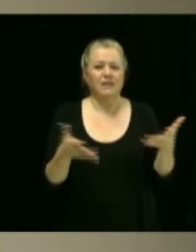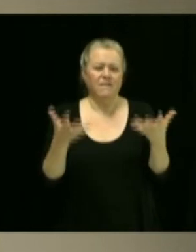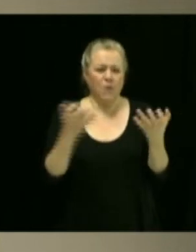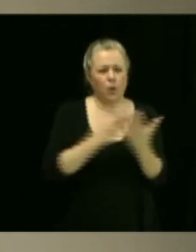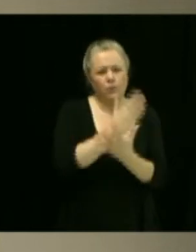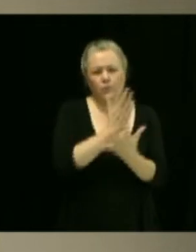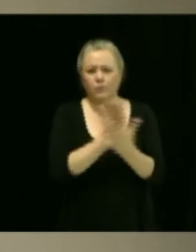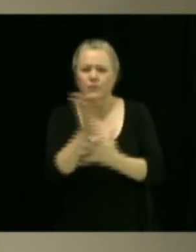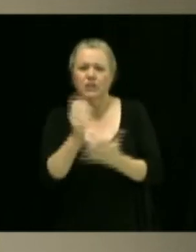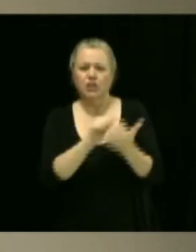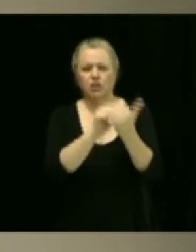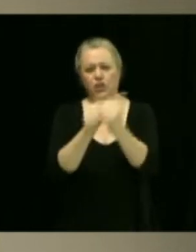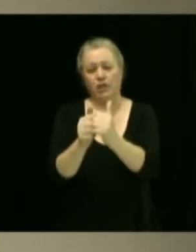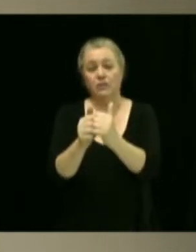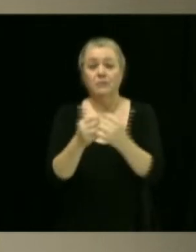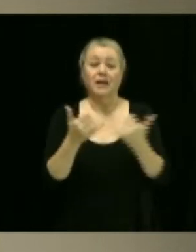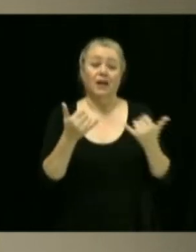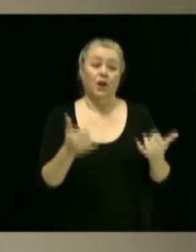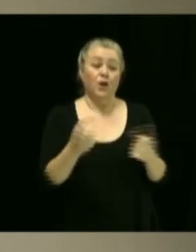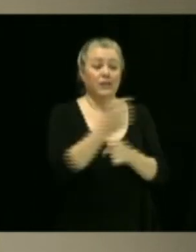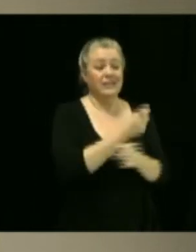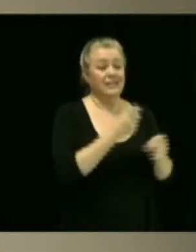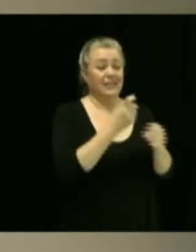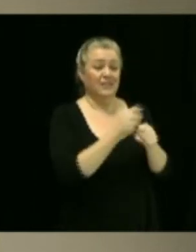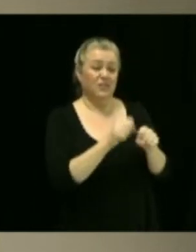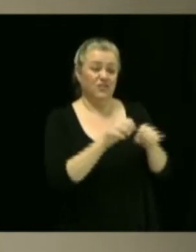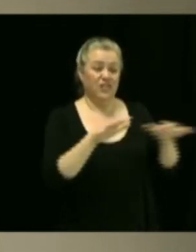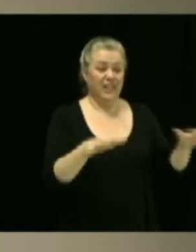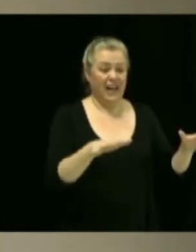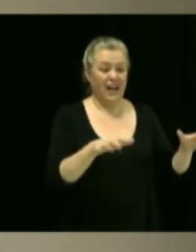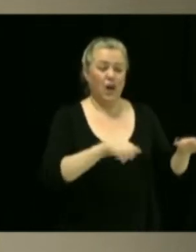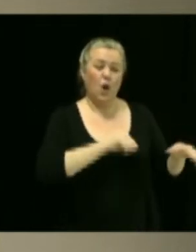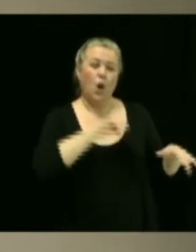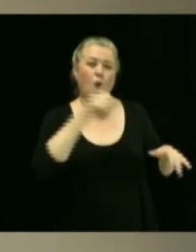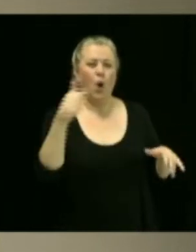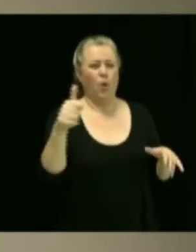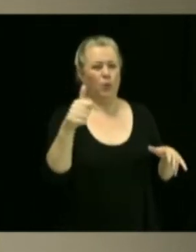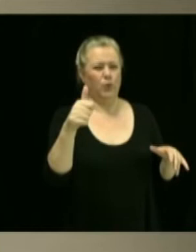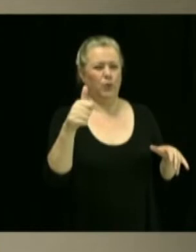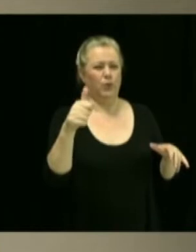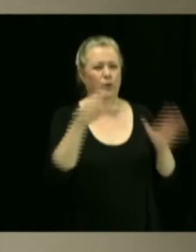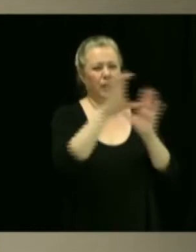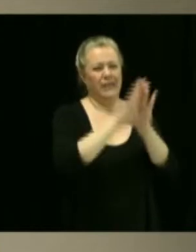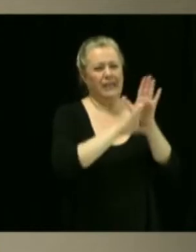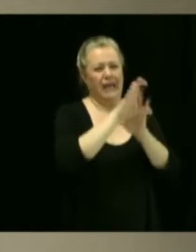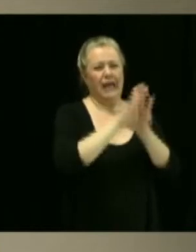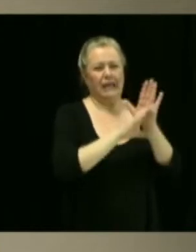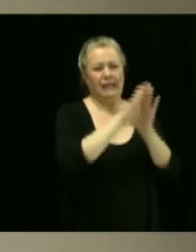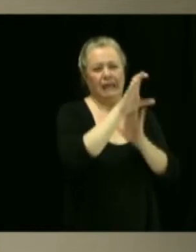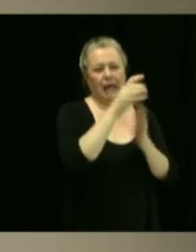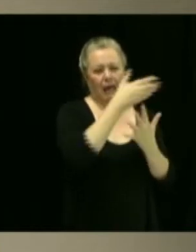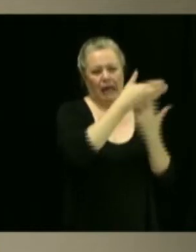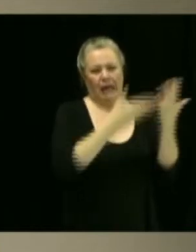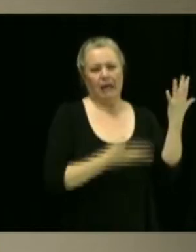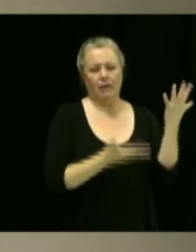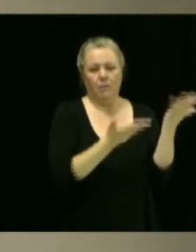qu'un profil différent de direction serait plus approprié afin de piloter ses nouvelles orientations.